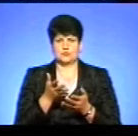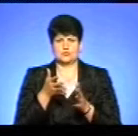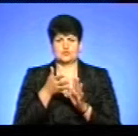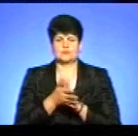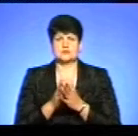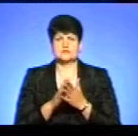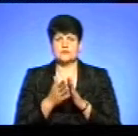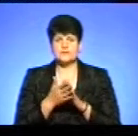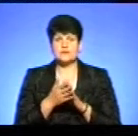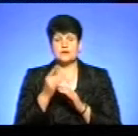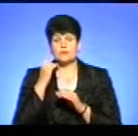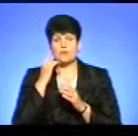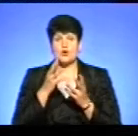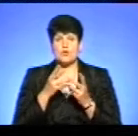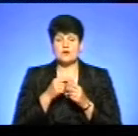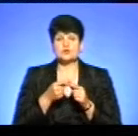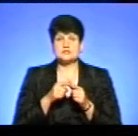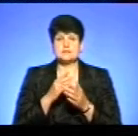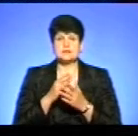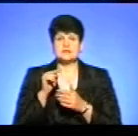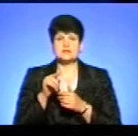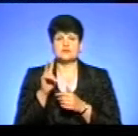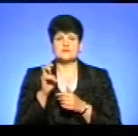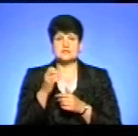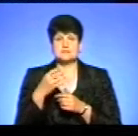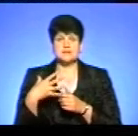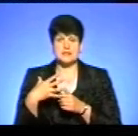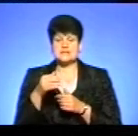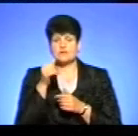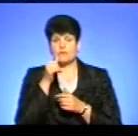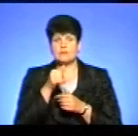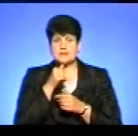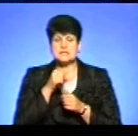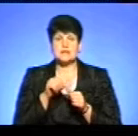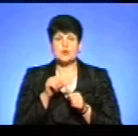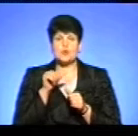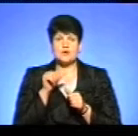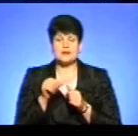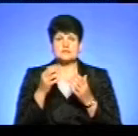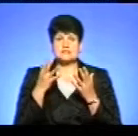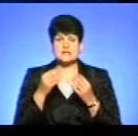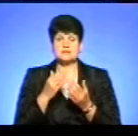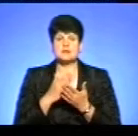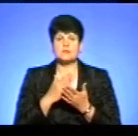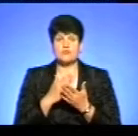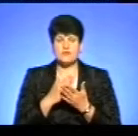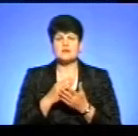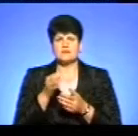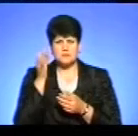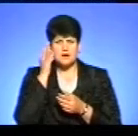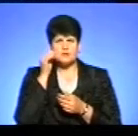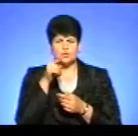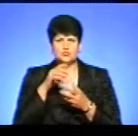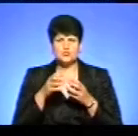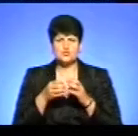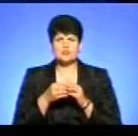вони порахували, що це має бути і 1215 за місяць, і окремо ще за дні перебування, ви пригадуєте ту